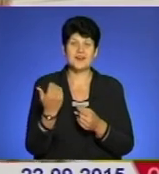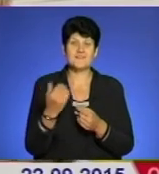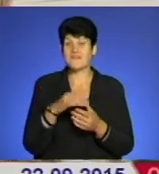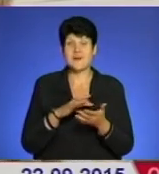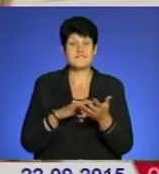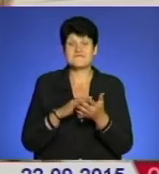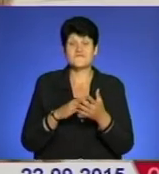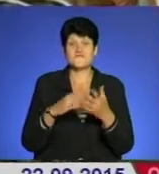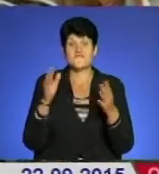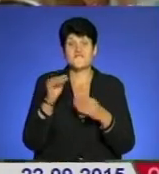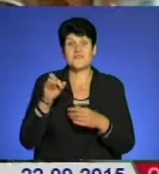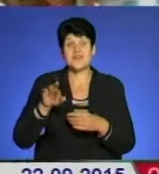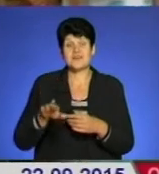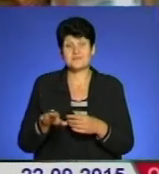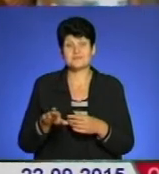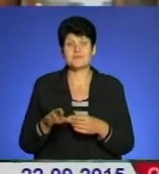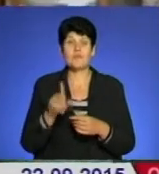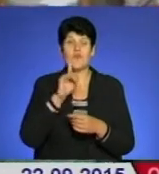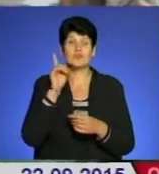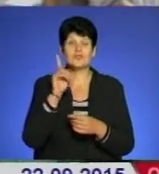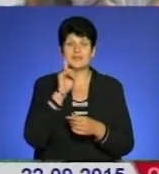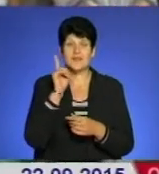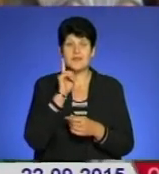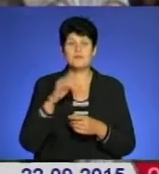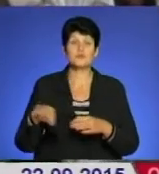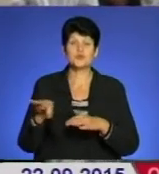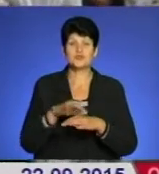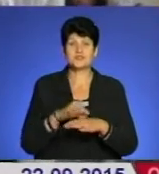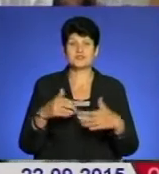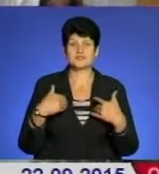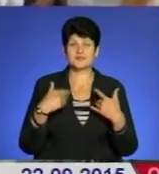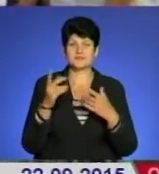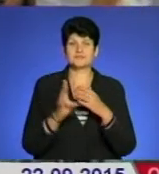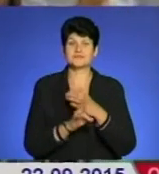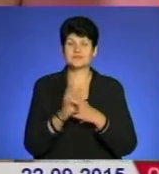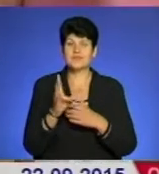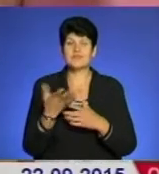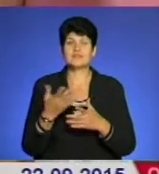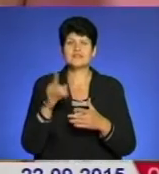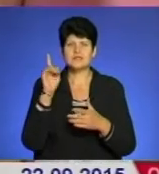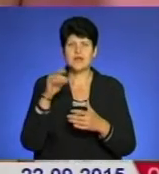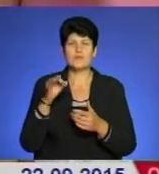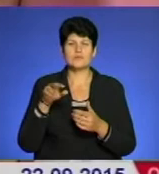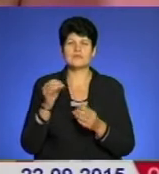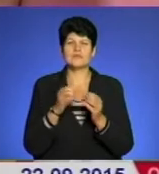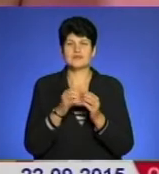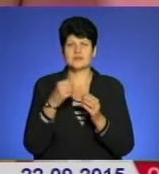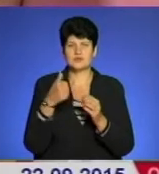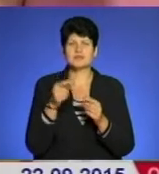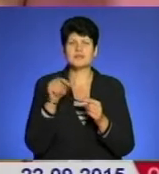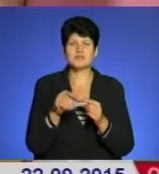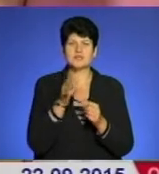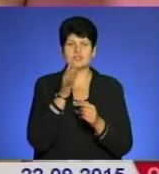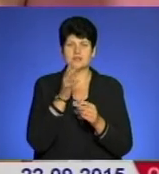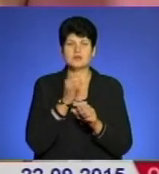волшебниця, вона фія. Молоде подружжя одним із перших вітає їх духовник. Він знає Ольгу вже 10 років. Стільки з часу